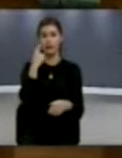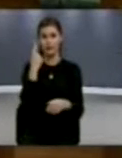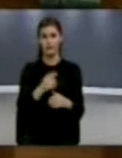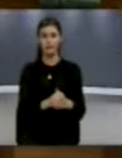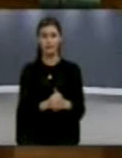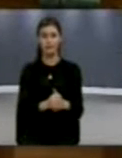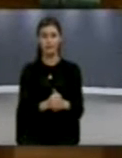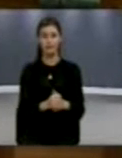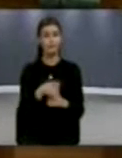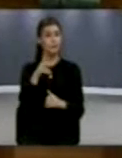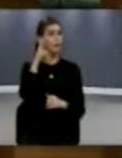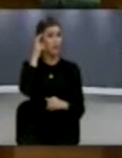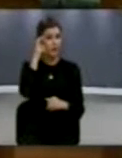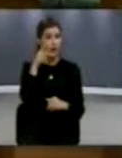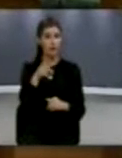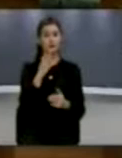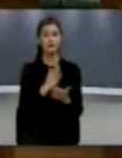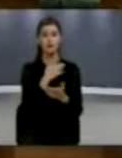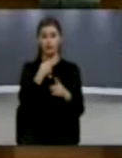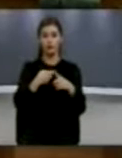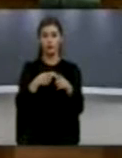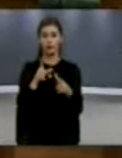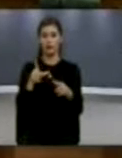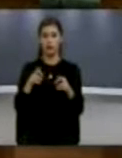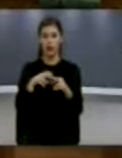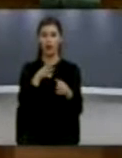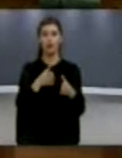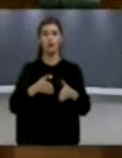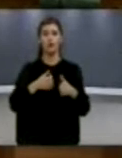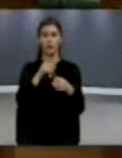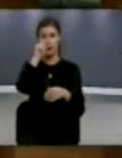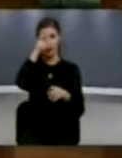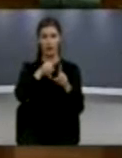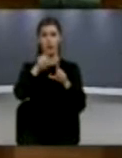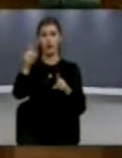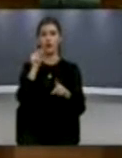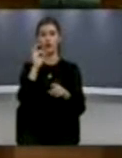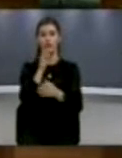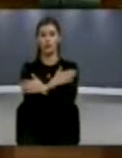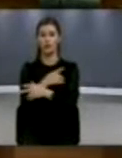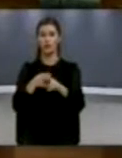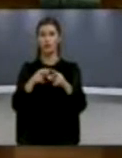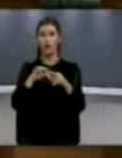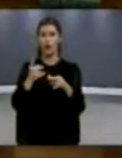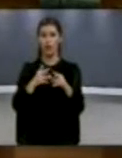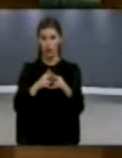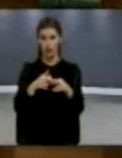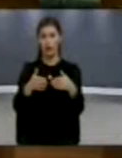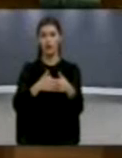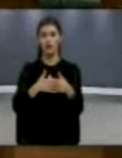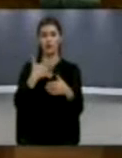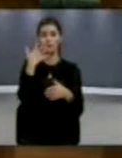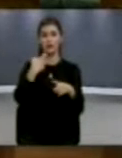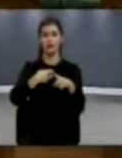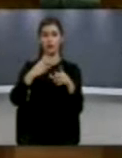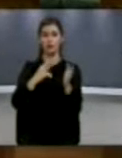Kontestit me malë në zi janë të kula në rrugën Pej Rojaj, ku kufiri i Kosovës me malë në zi është vendosur 5 km në thelësit